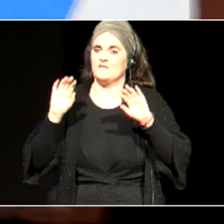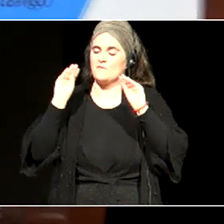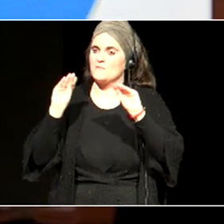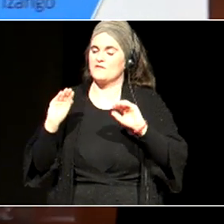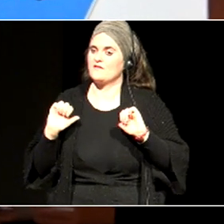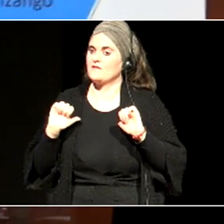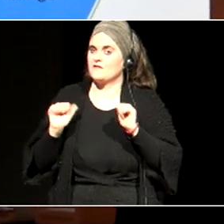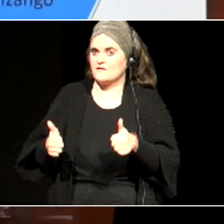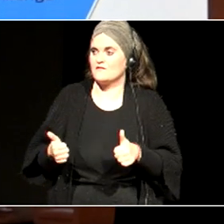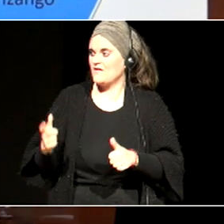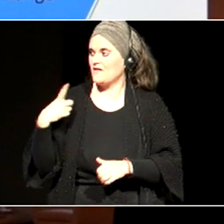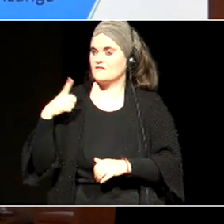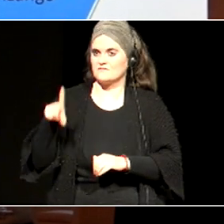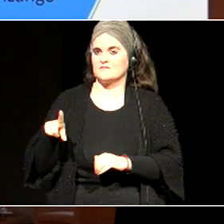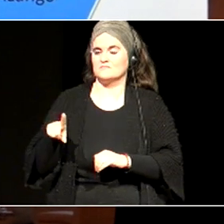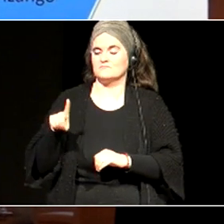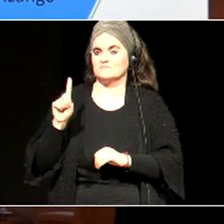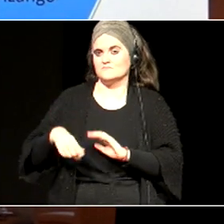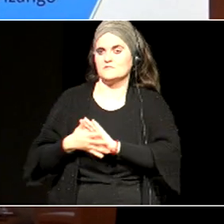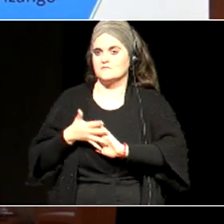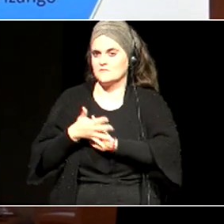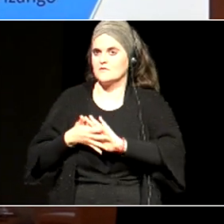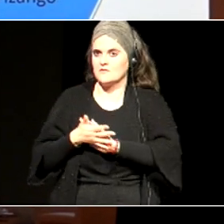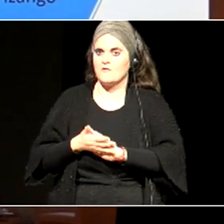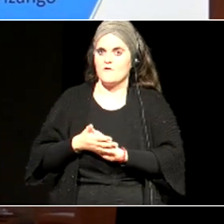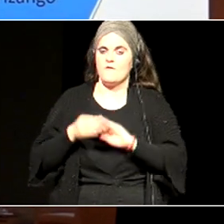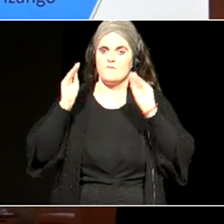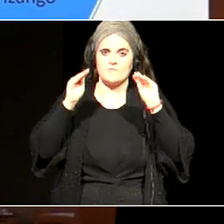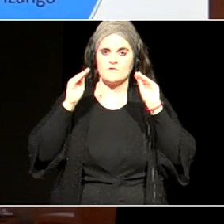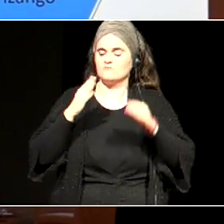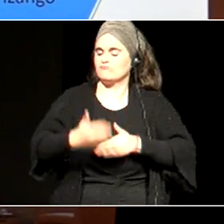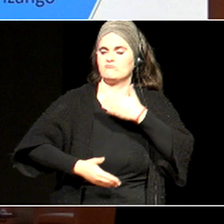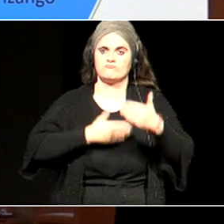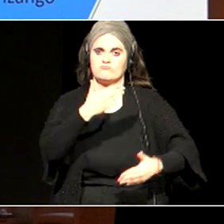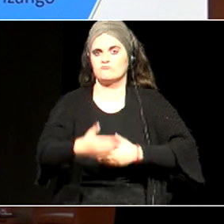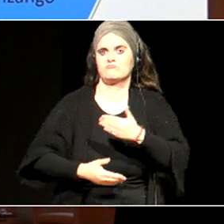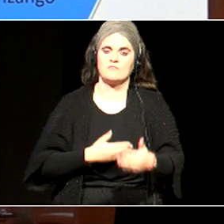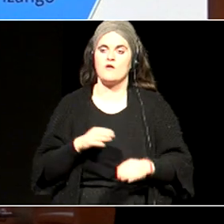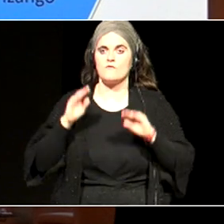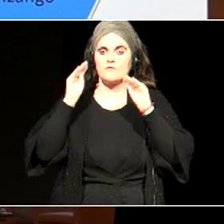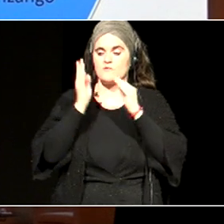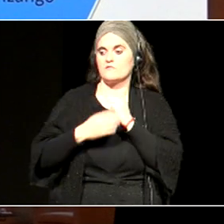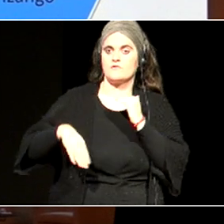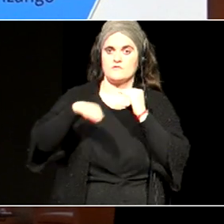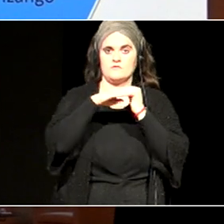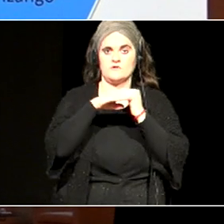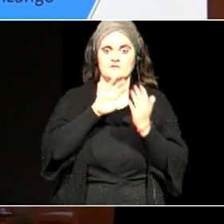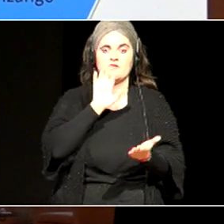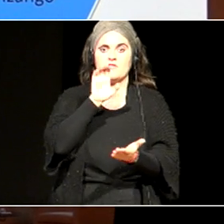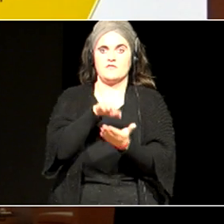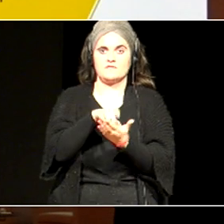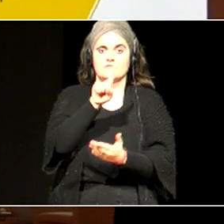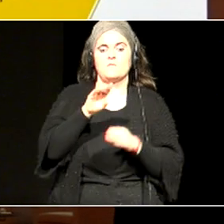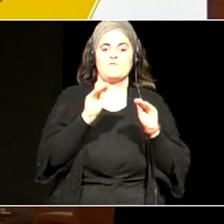atzo itzen genuen horretaz, etengabeko prestakuntza, berdinen arteko prestakuntza, eta ikastetzean ere, garatzen dena,